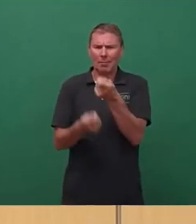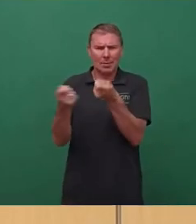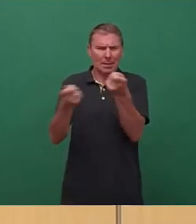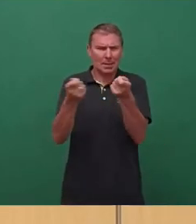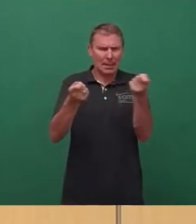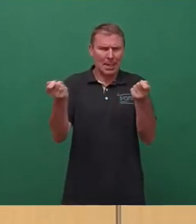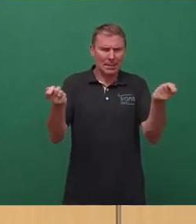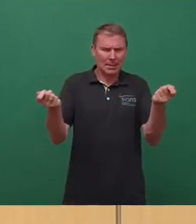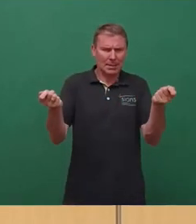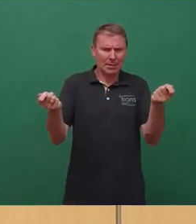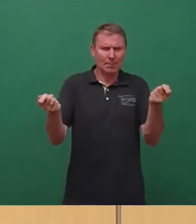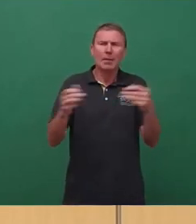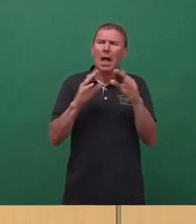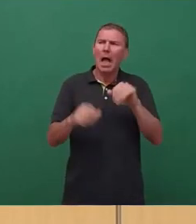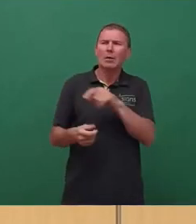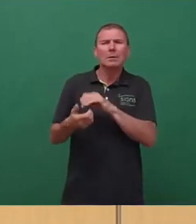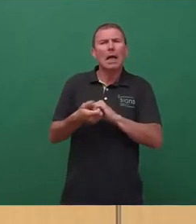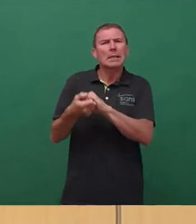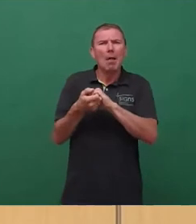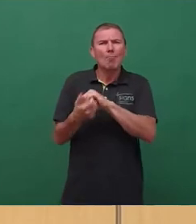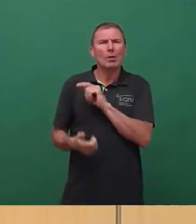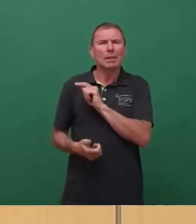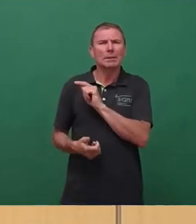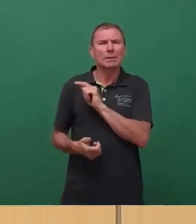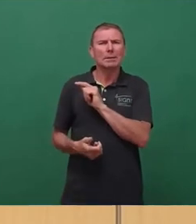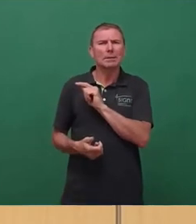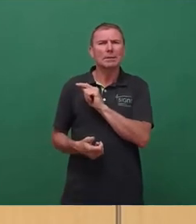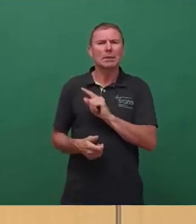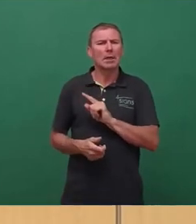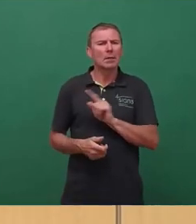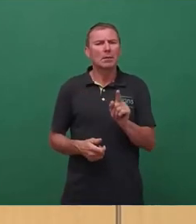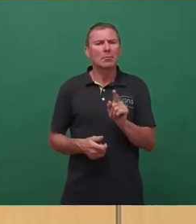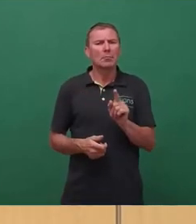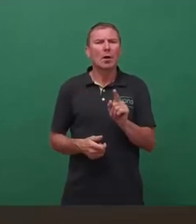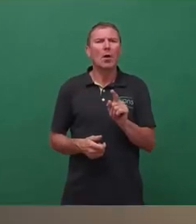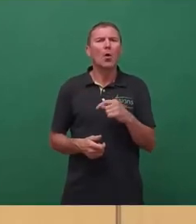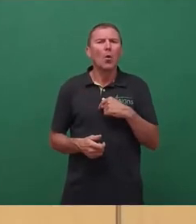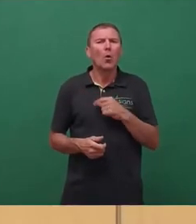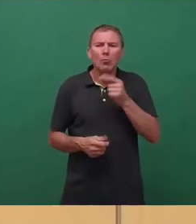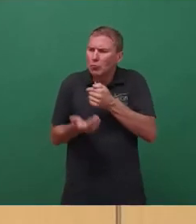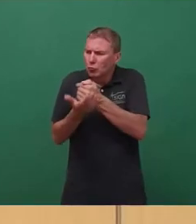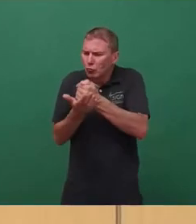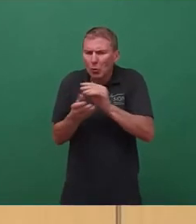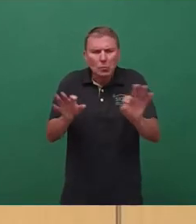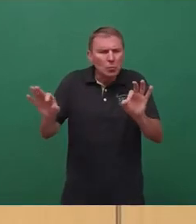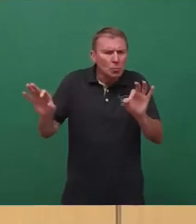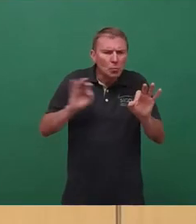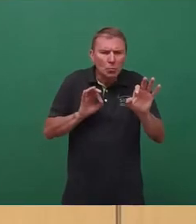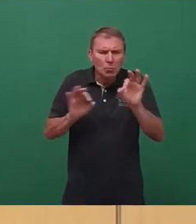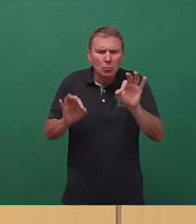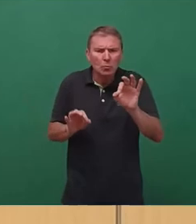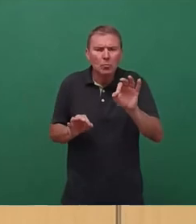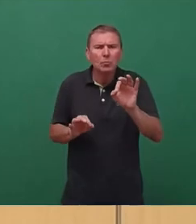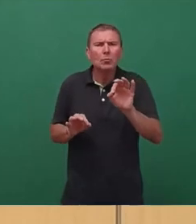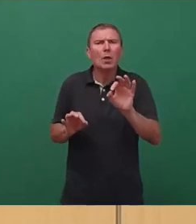das Haushaltsbündnis nicht mehr dem Aschenpuddel-Prinzip gefolgt zu sein. Die Schlechten